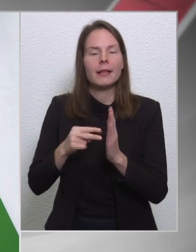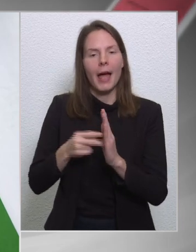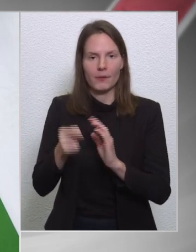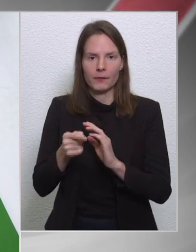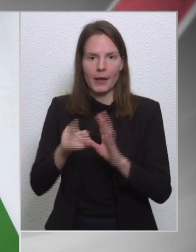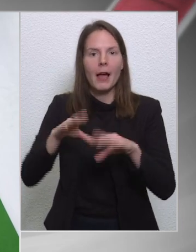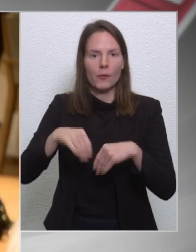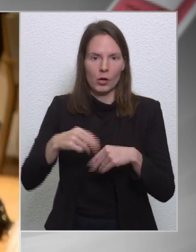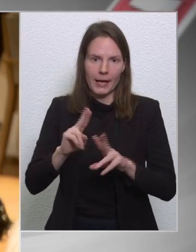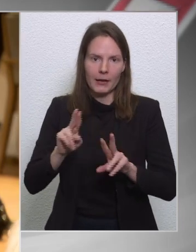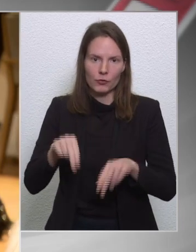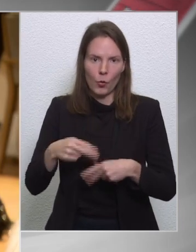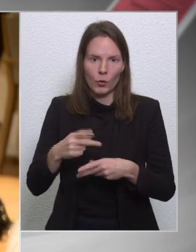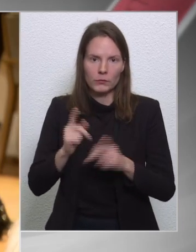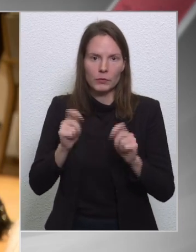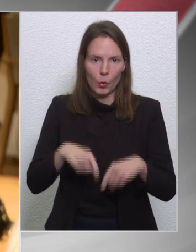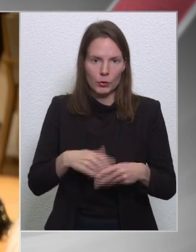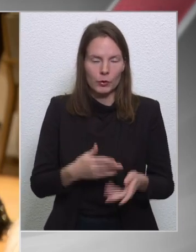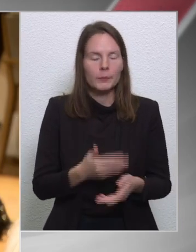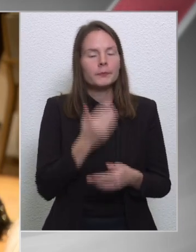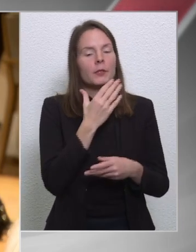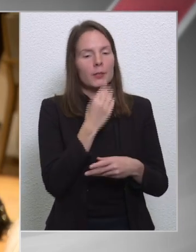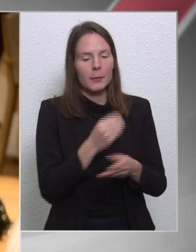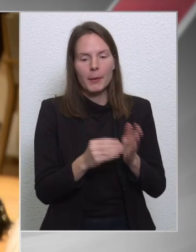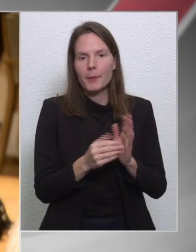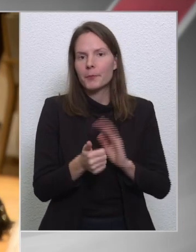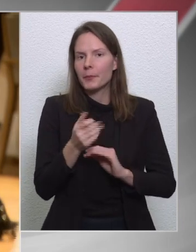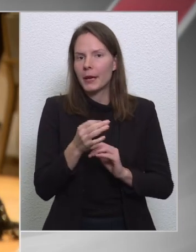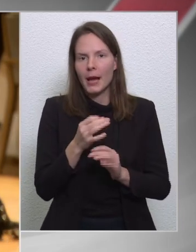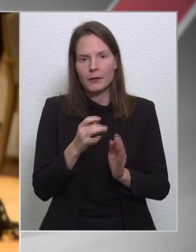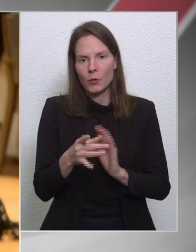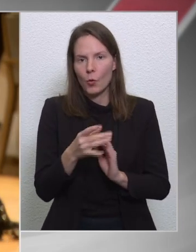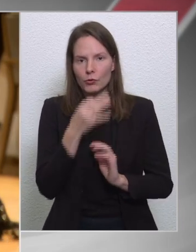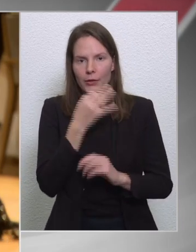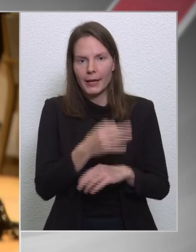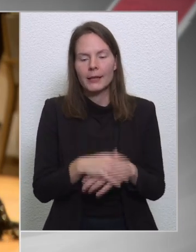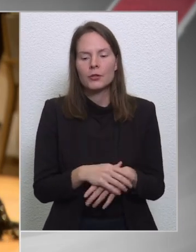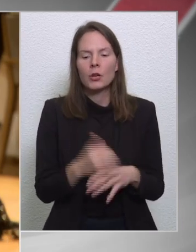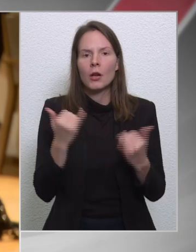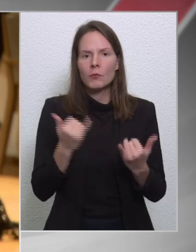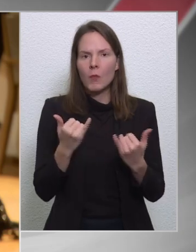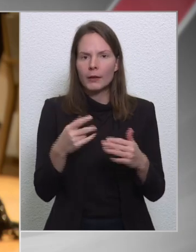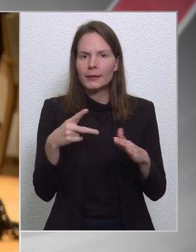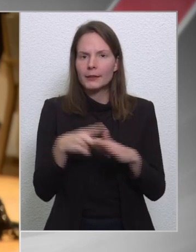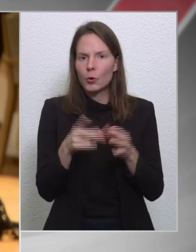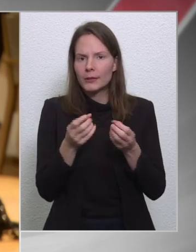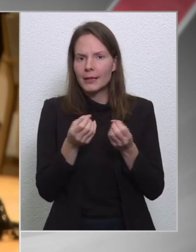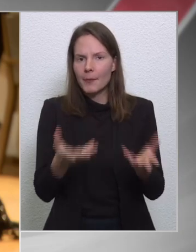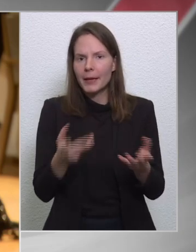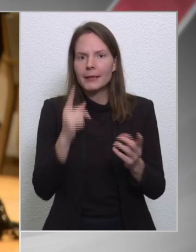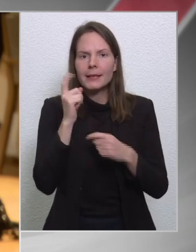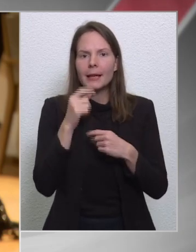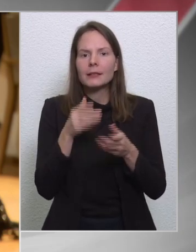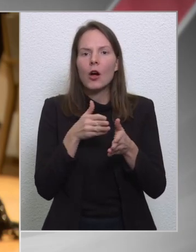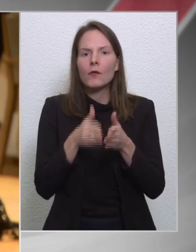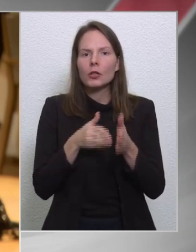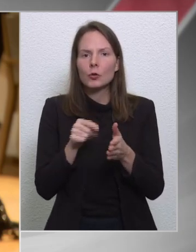döntött. Köszönöm szépen, és még egy nagyon gyors kérdés. Egy mai közleményszerért a vasuti